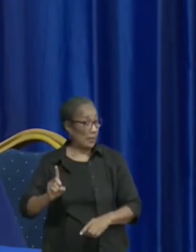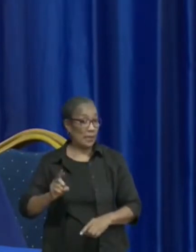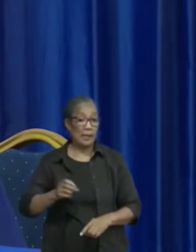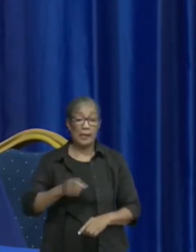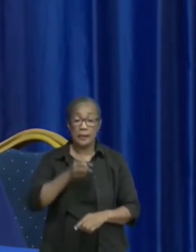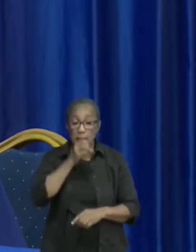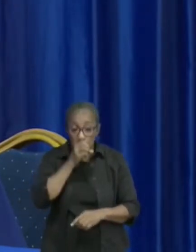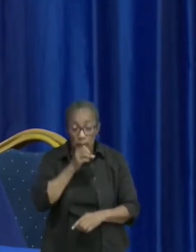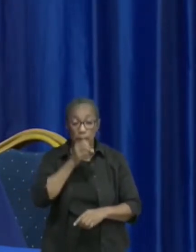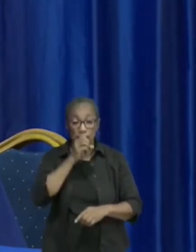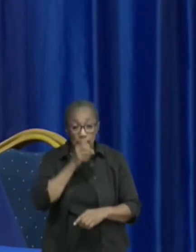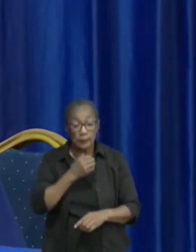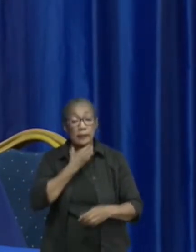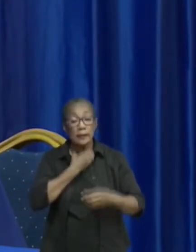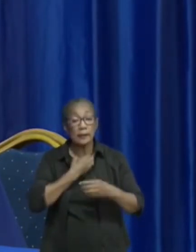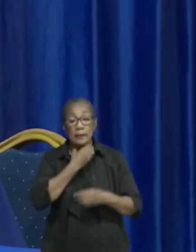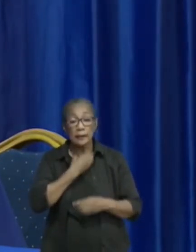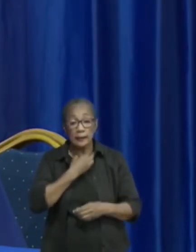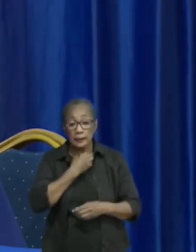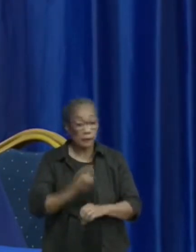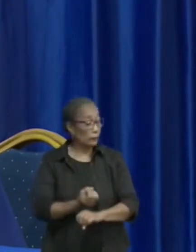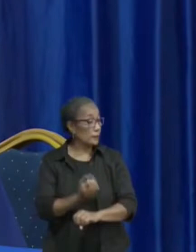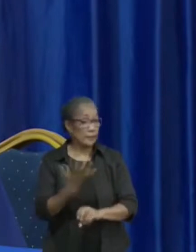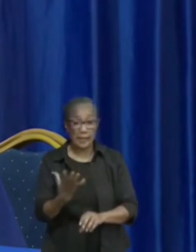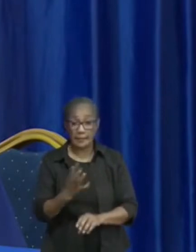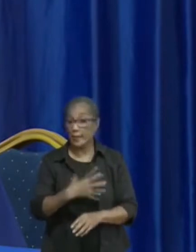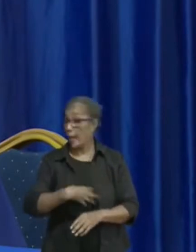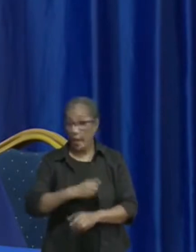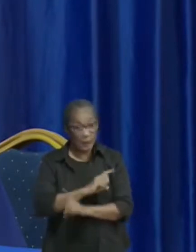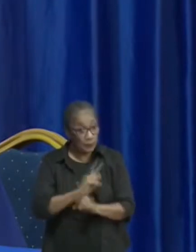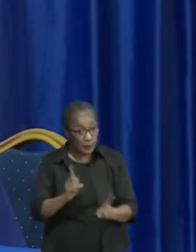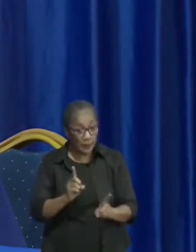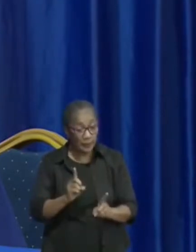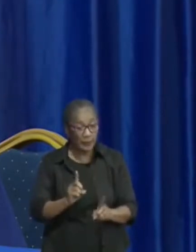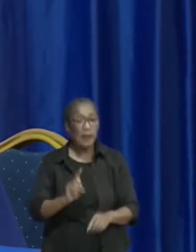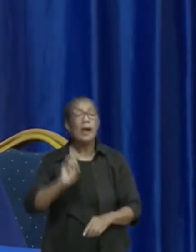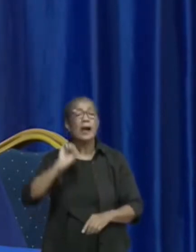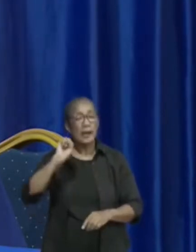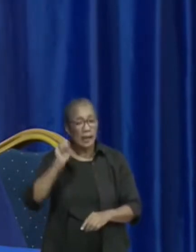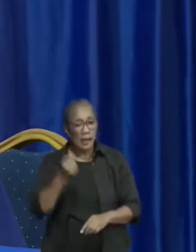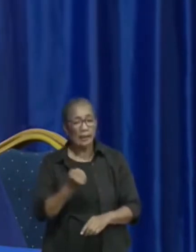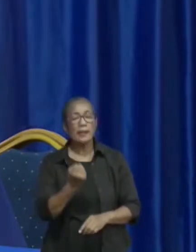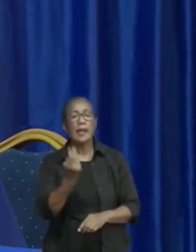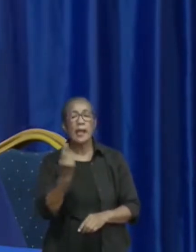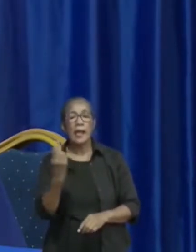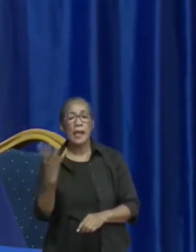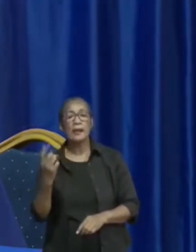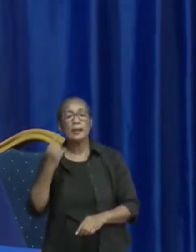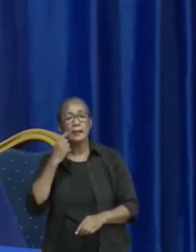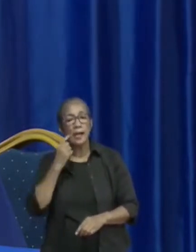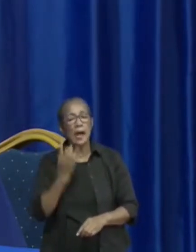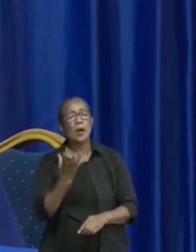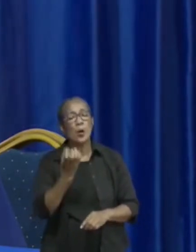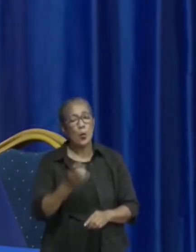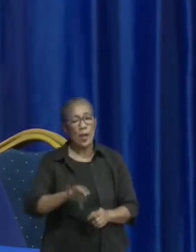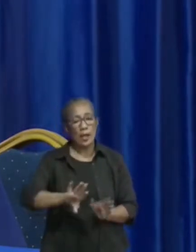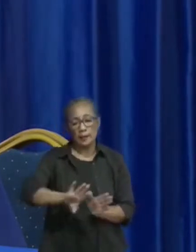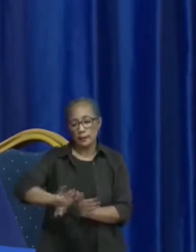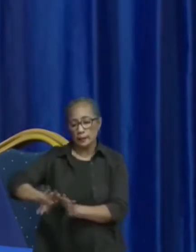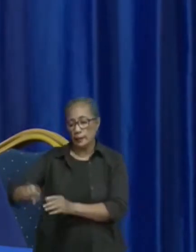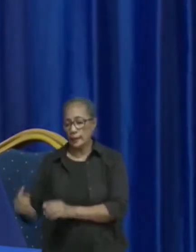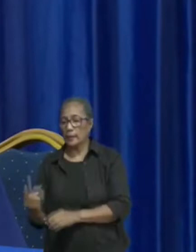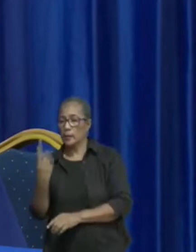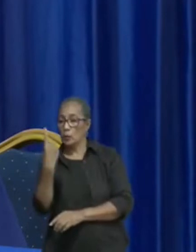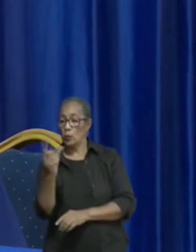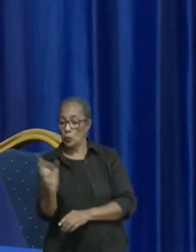ziekteverschijnselen, dan kunnen ze en voor de zekerheid enkele dagen in quarantaine, maximaal een week,